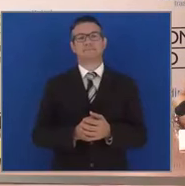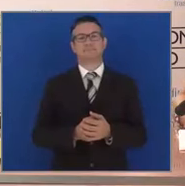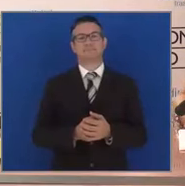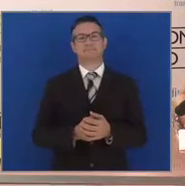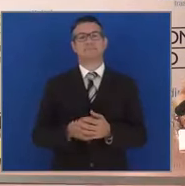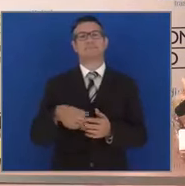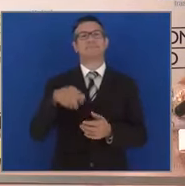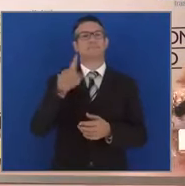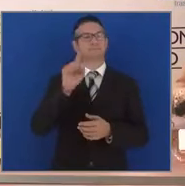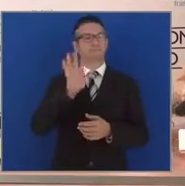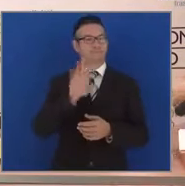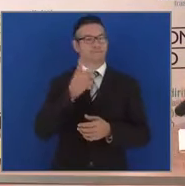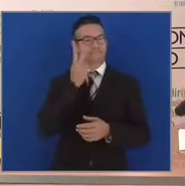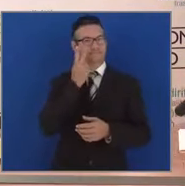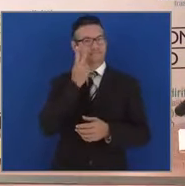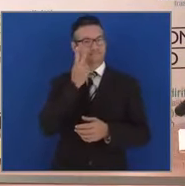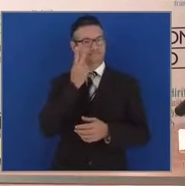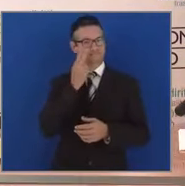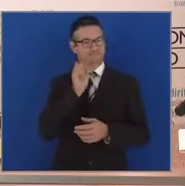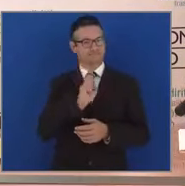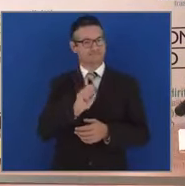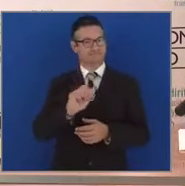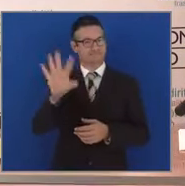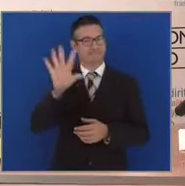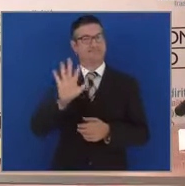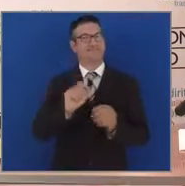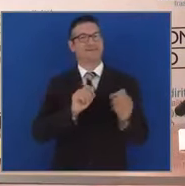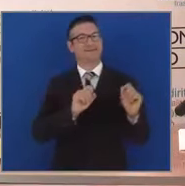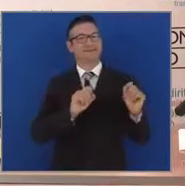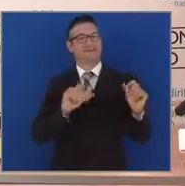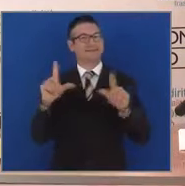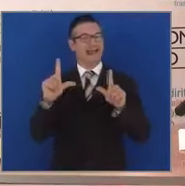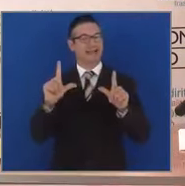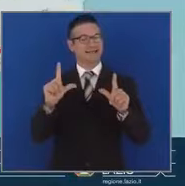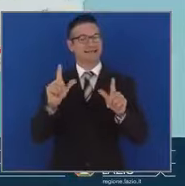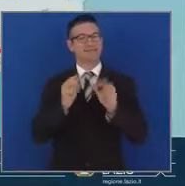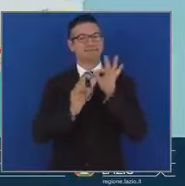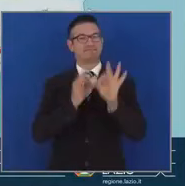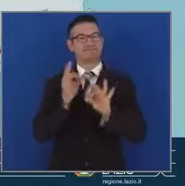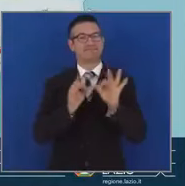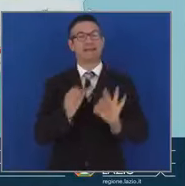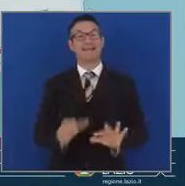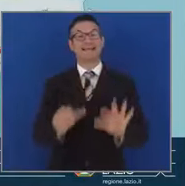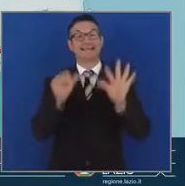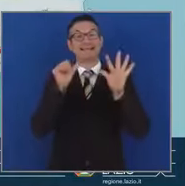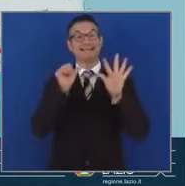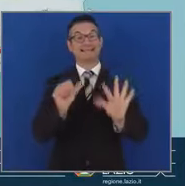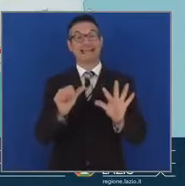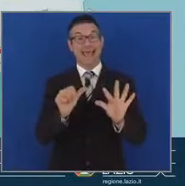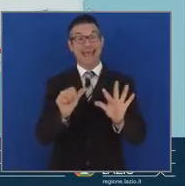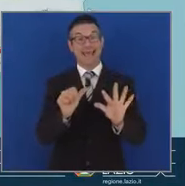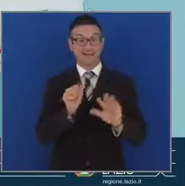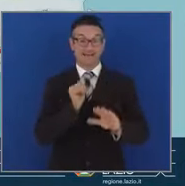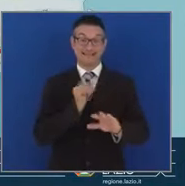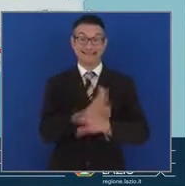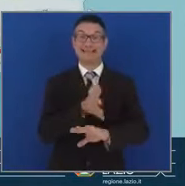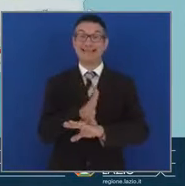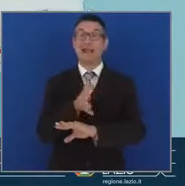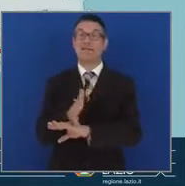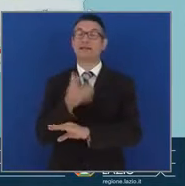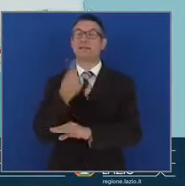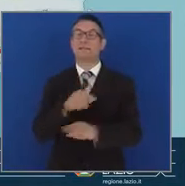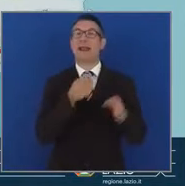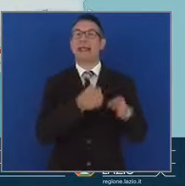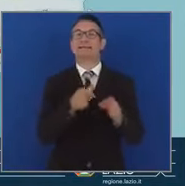Ecco, la prima slide riguarda i sei interventi sulle strade. Parliamo del